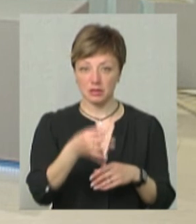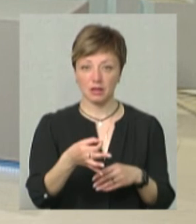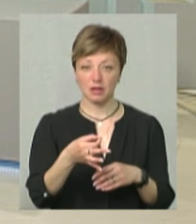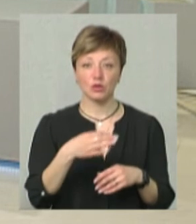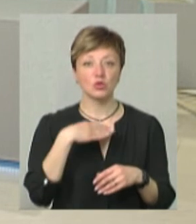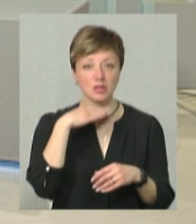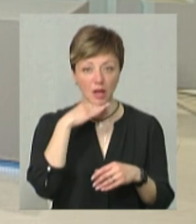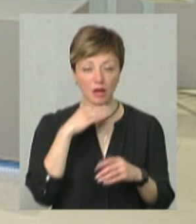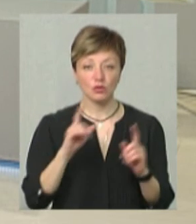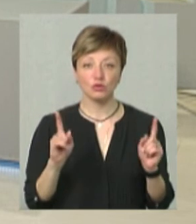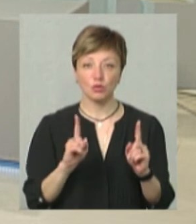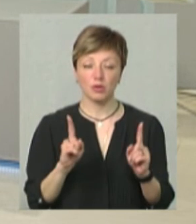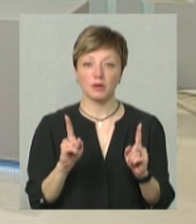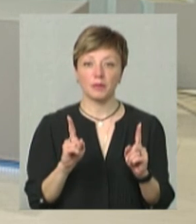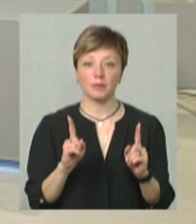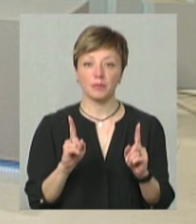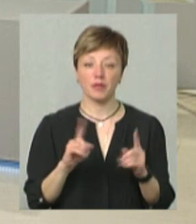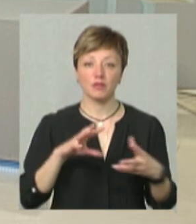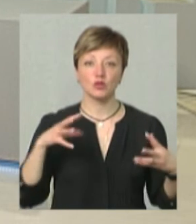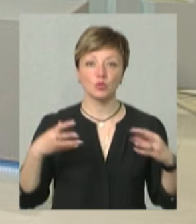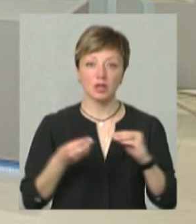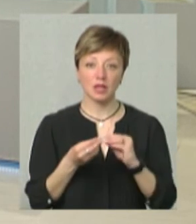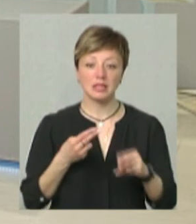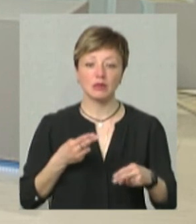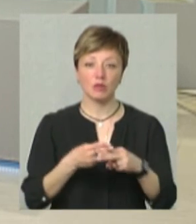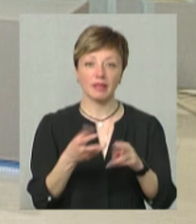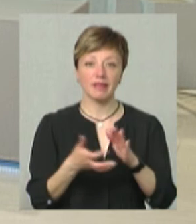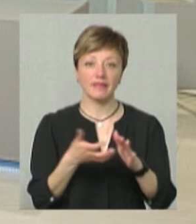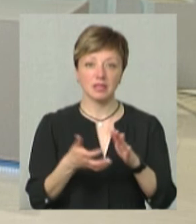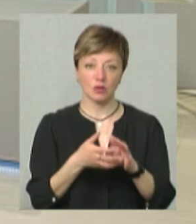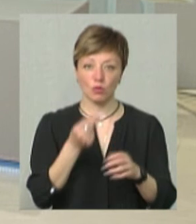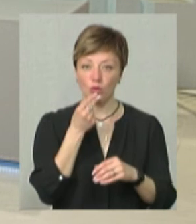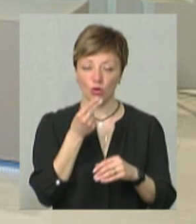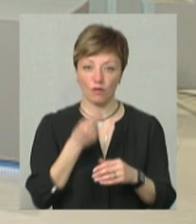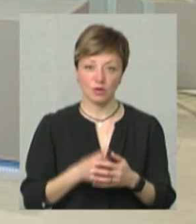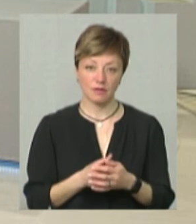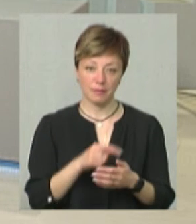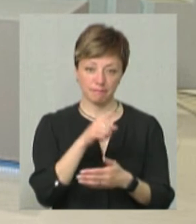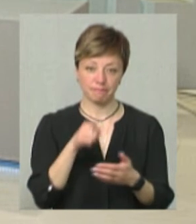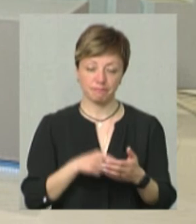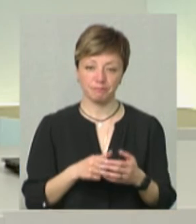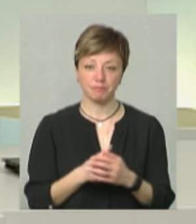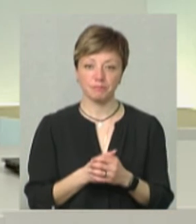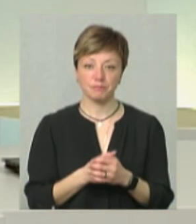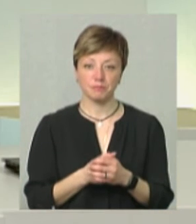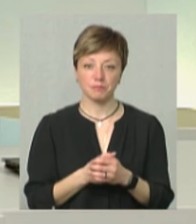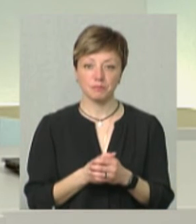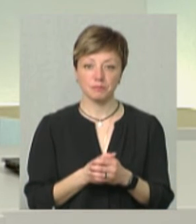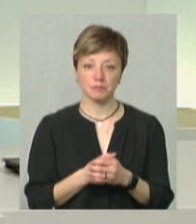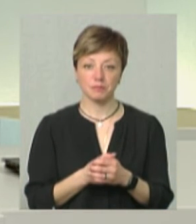достатньо буде для того, щоб в результаті запобігти дефіциту продовольства, ну, тотального дефіциту?